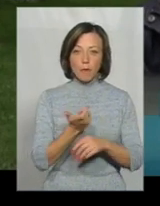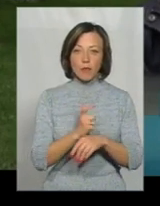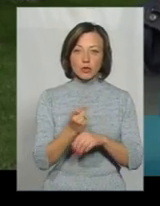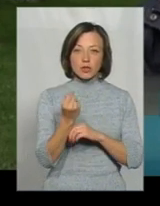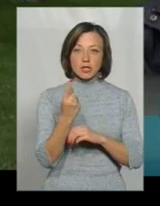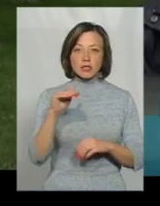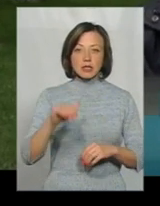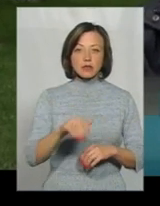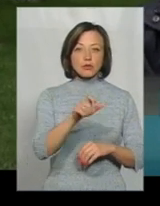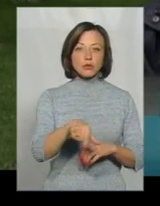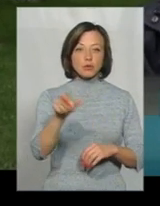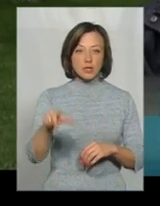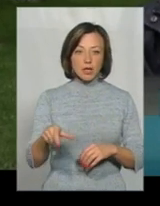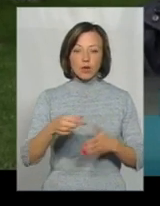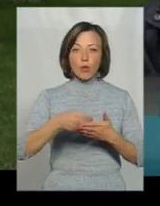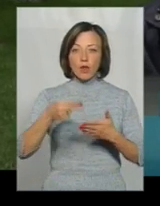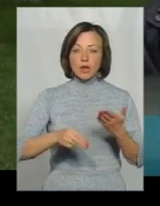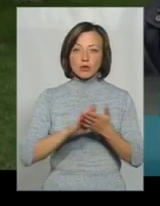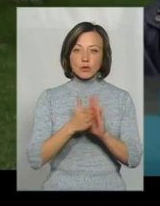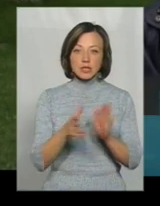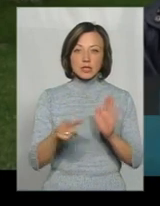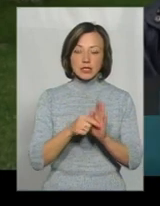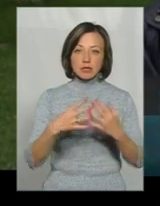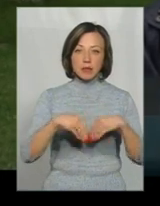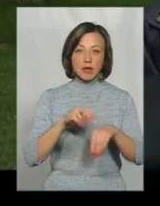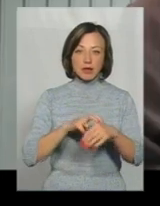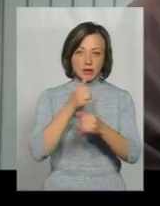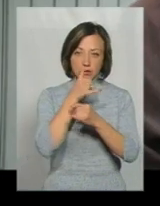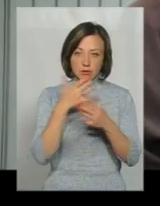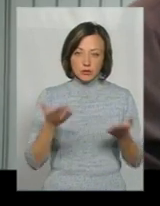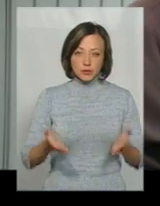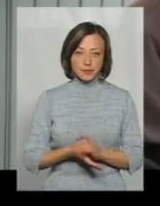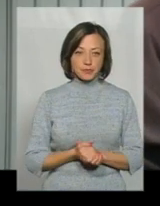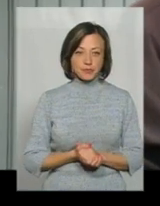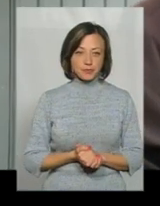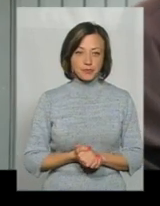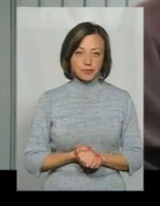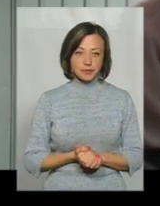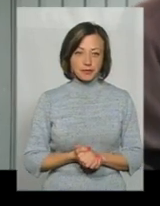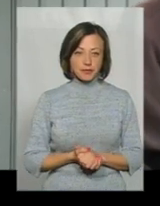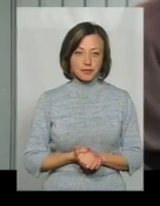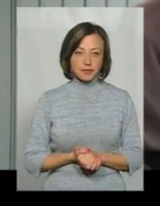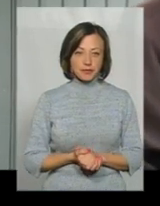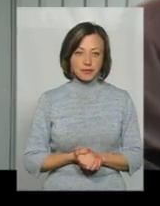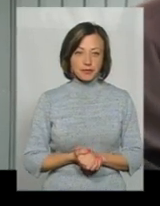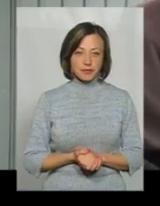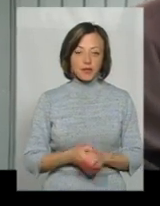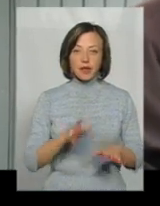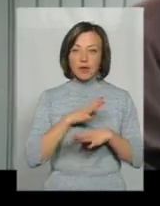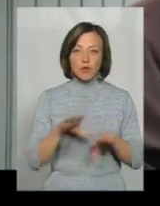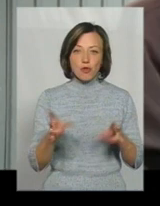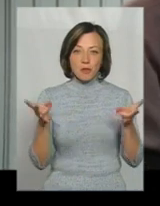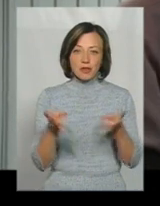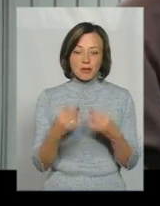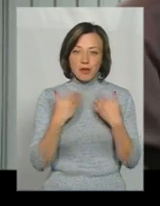11 тисяч людей. Та укласти угоду з сімейним лікарям тут не можна. Просто не було надумності, я ще